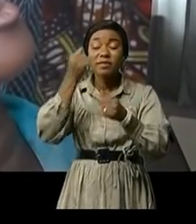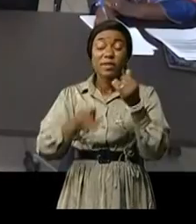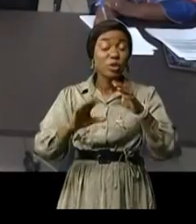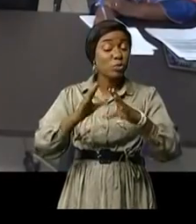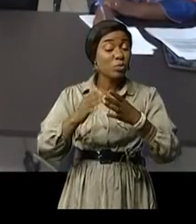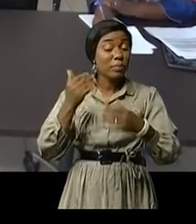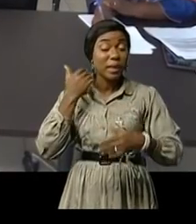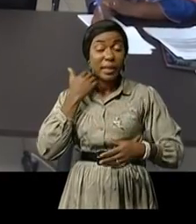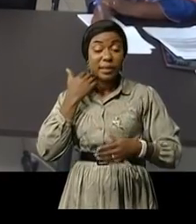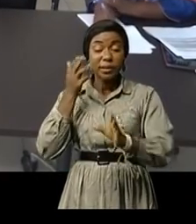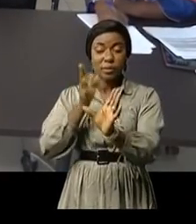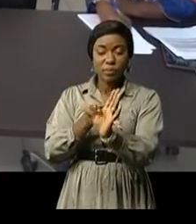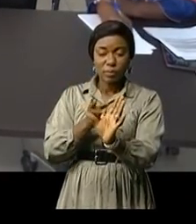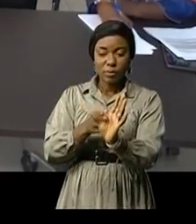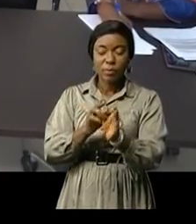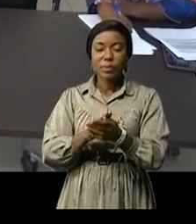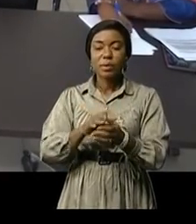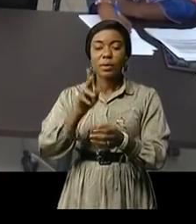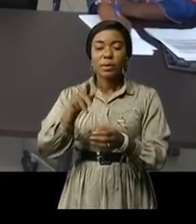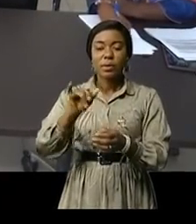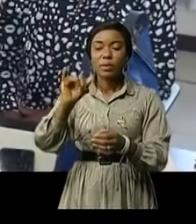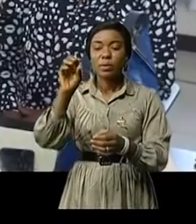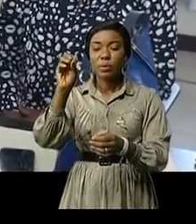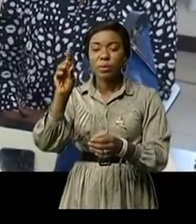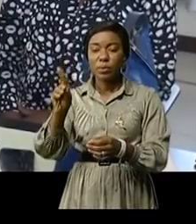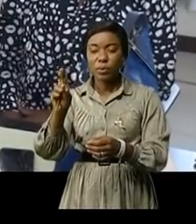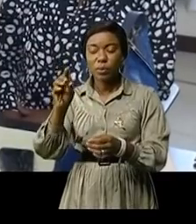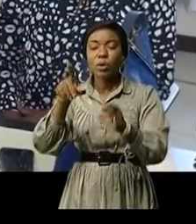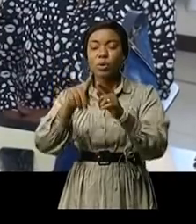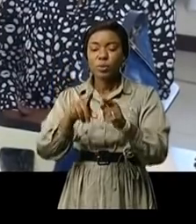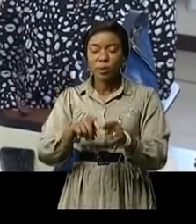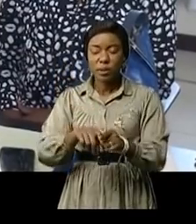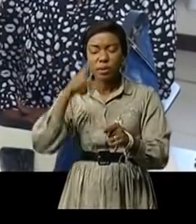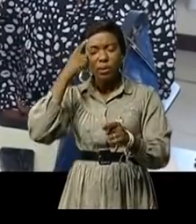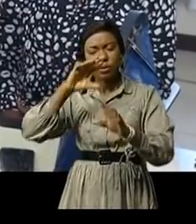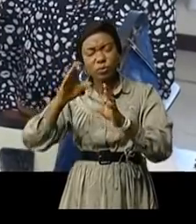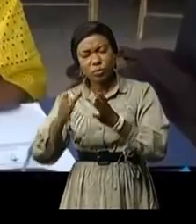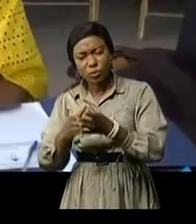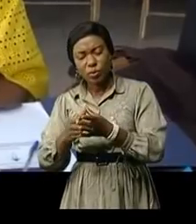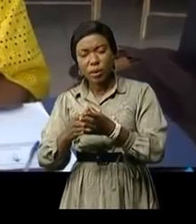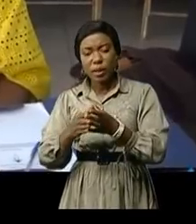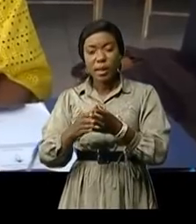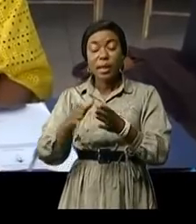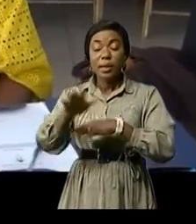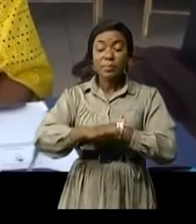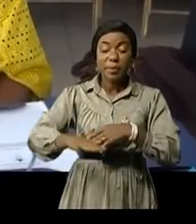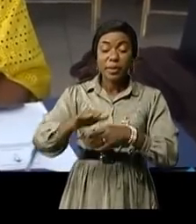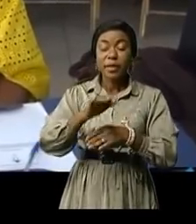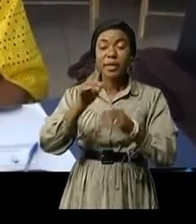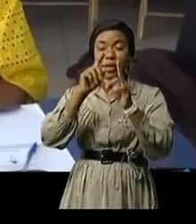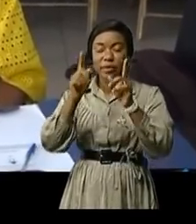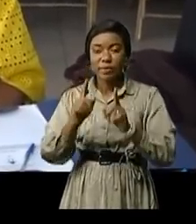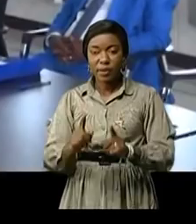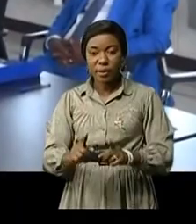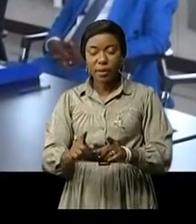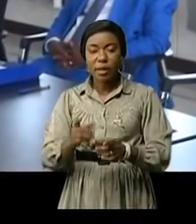et en 2016, à la déclaration d'Addis-Abeba sanctionnant l'engagement de tous les pays africains à la mobilisation des fonds par le gouvernement